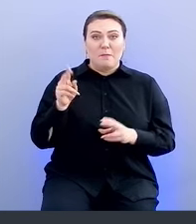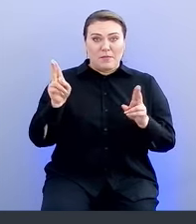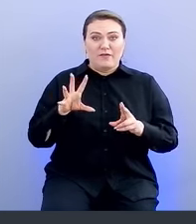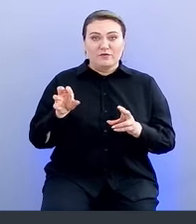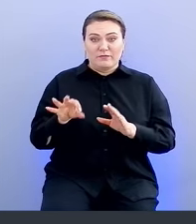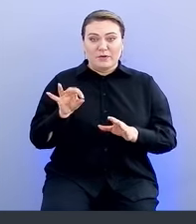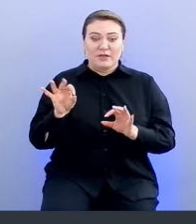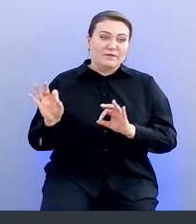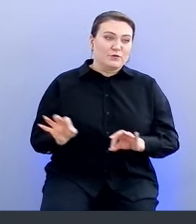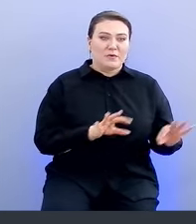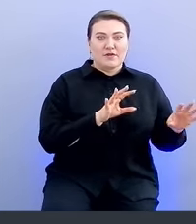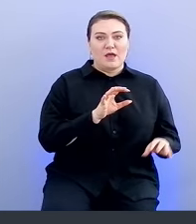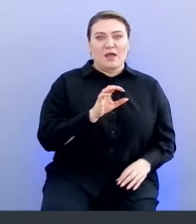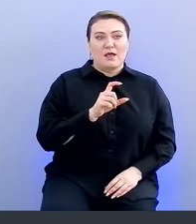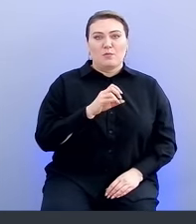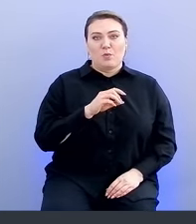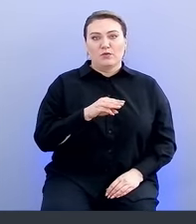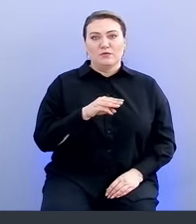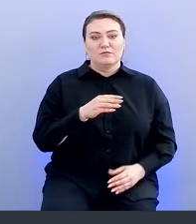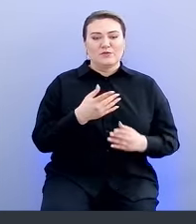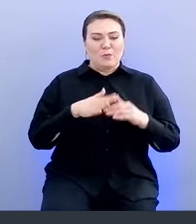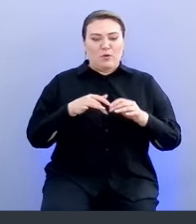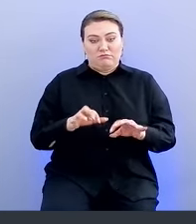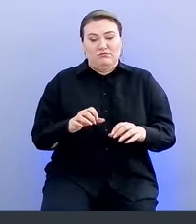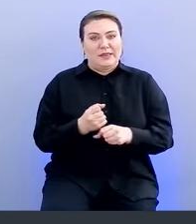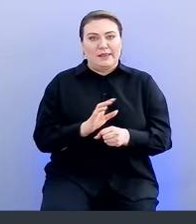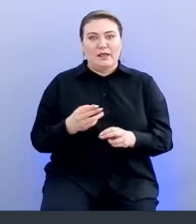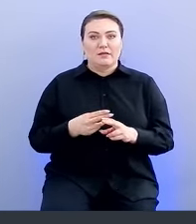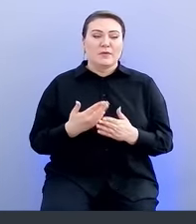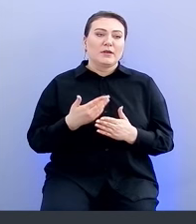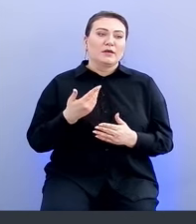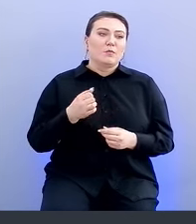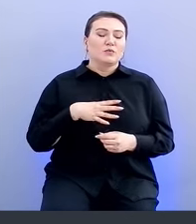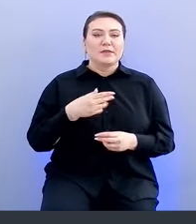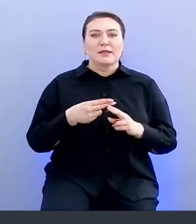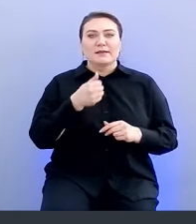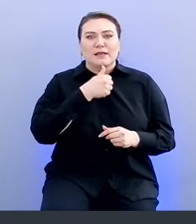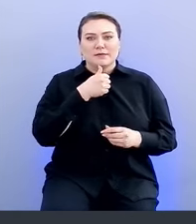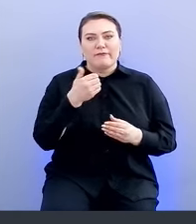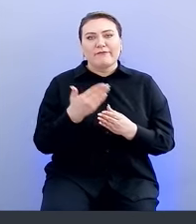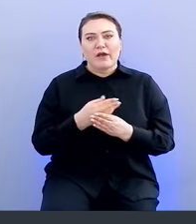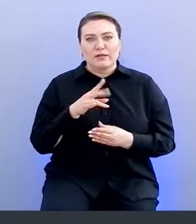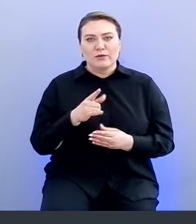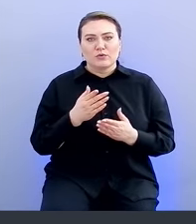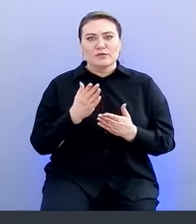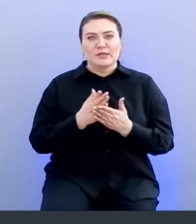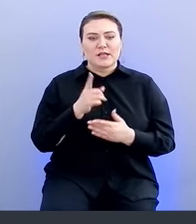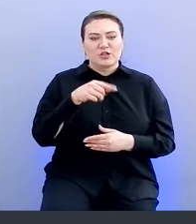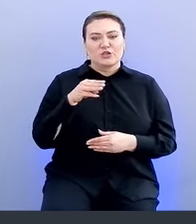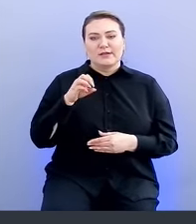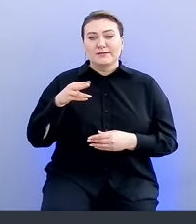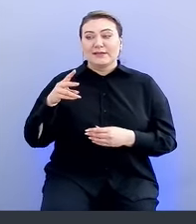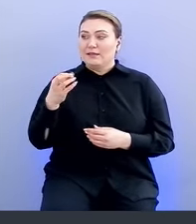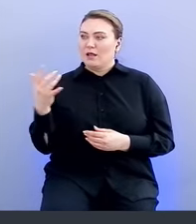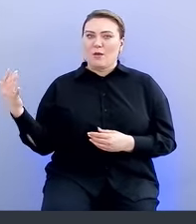перевести в отбой. Ну, то есть, чтобы это не делать руками, это может быть, например, тестовые файлы. Да, у нас есть слэш-тест и дальше набор